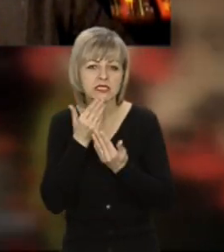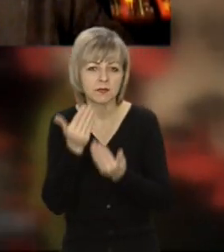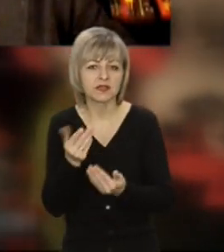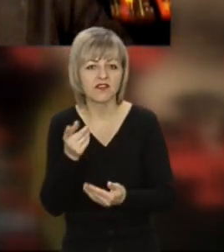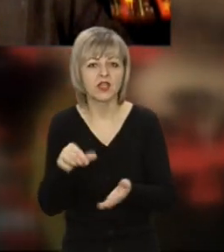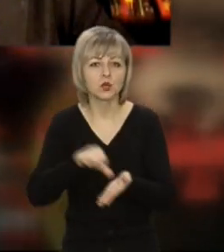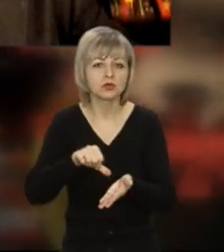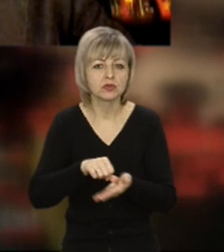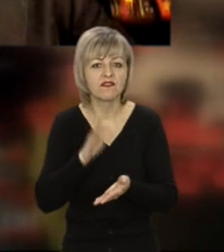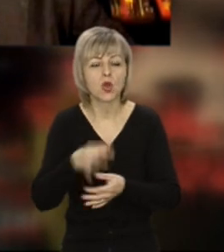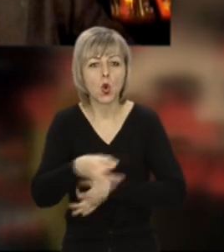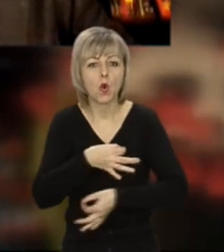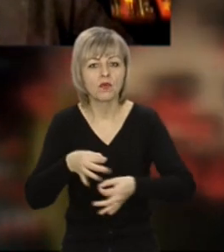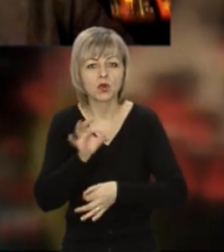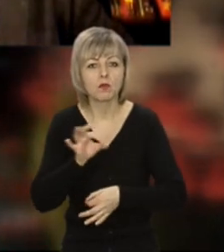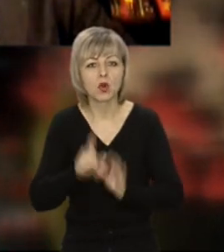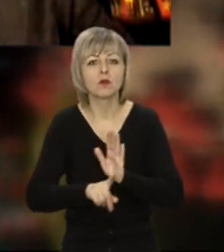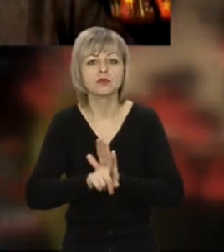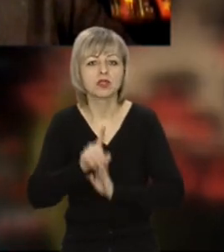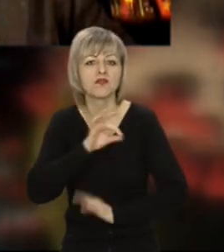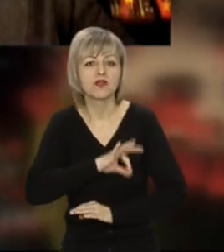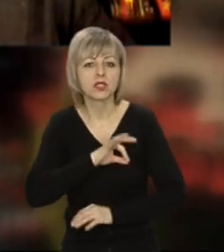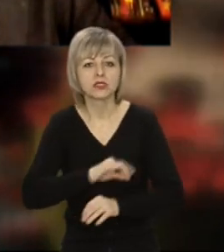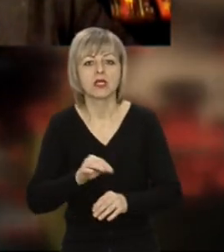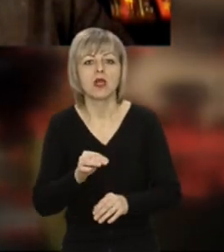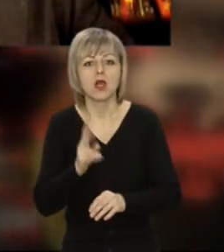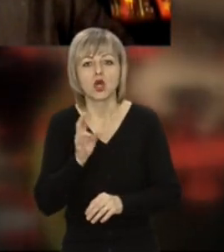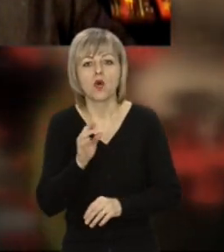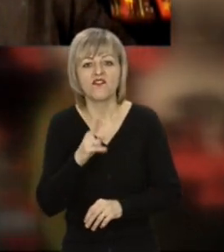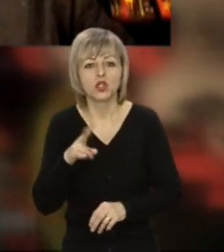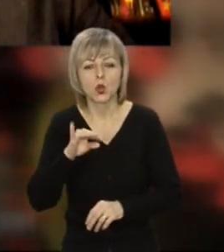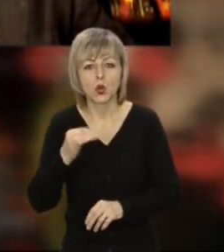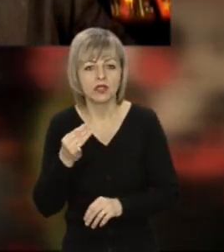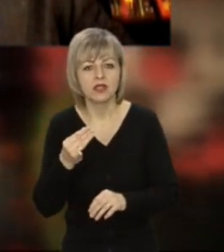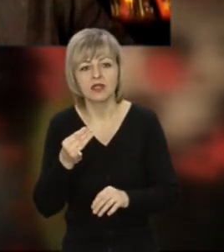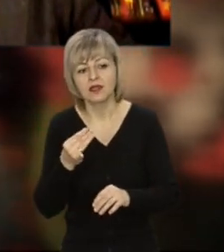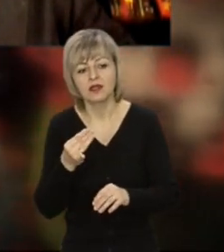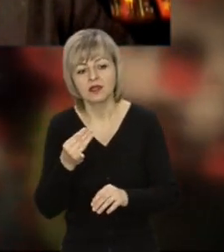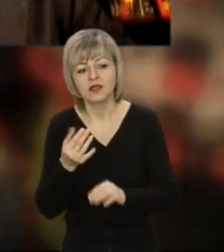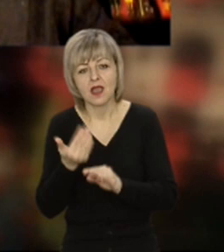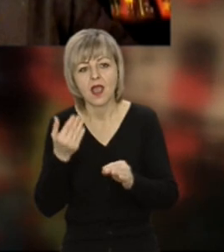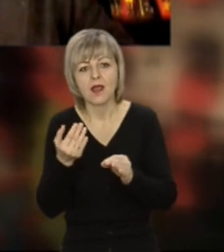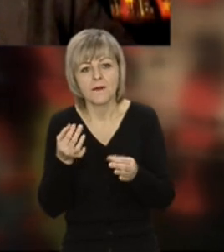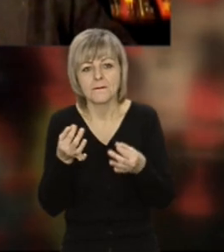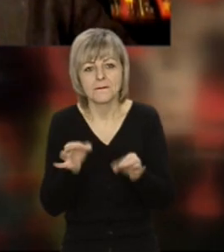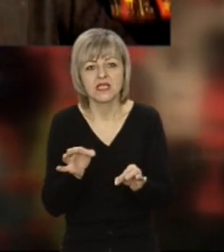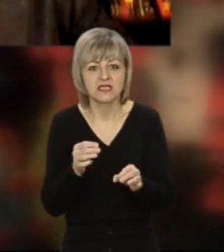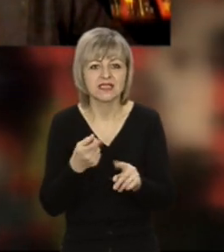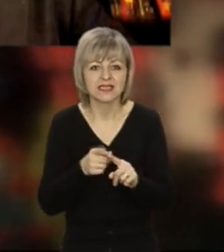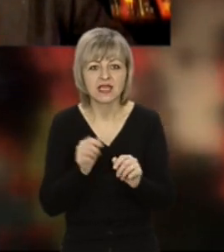зокрема, приймали участь в обговоренні щодо запровадження ковідної амністії. Скажіть, чи буде вона насправді діяти в Україні?